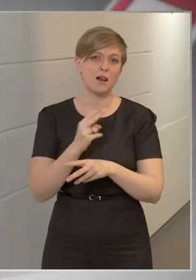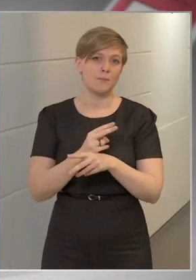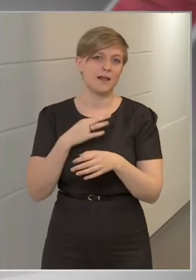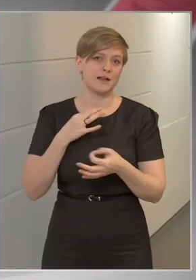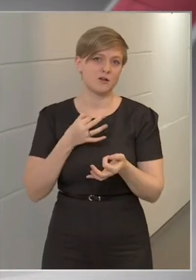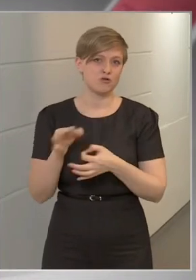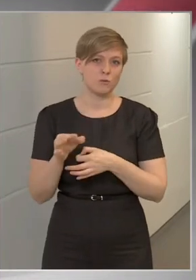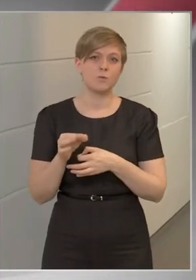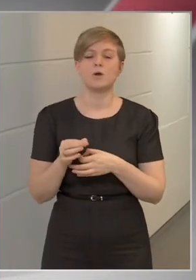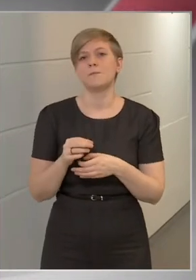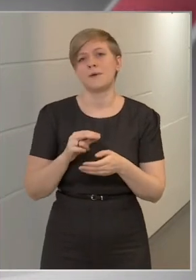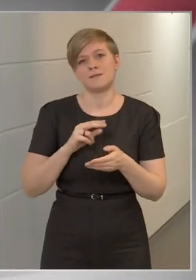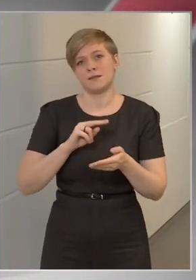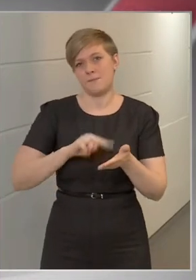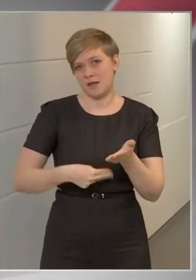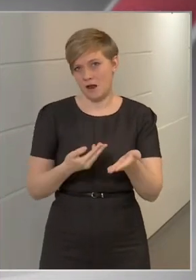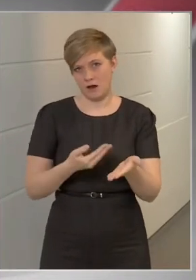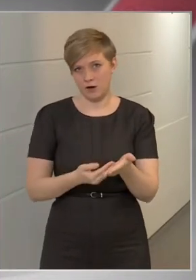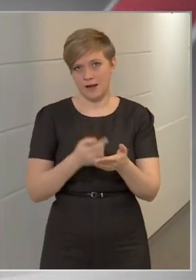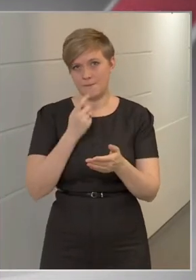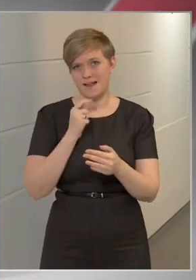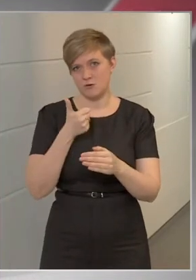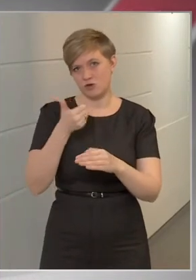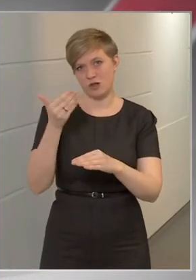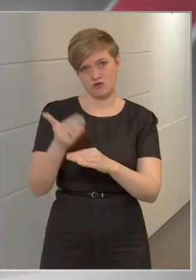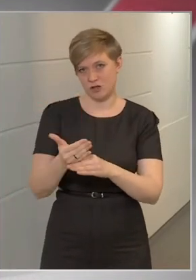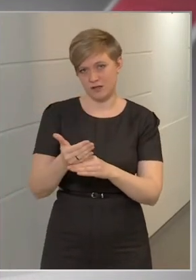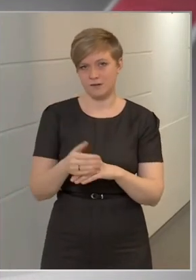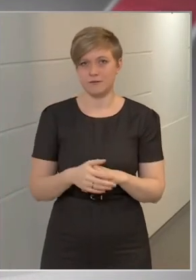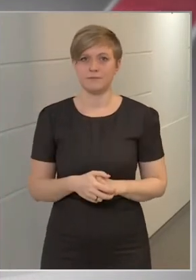mert nem írják alá a szerződéseket március elsőjéig.